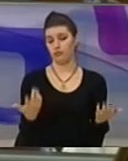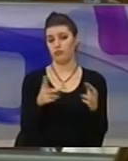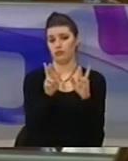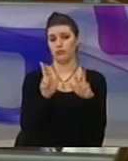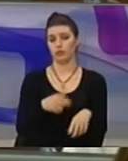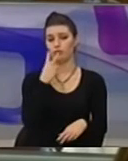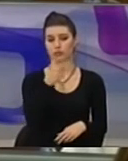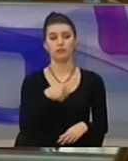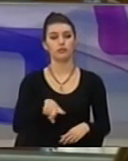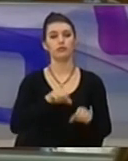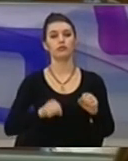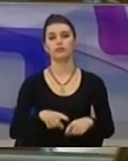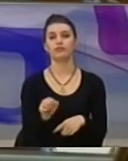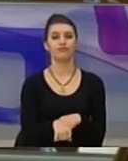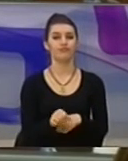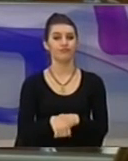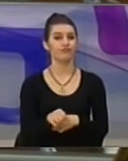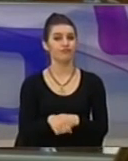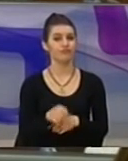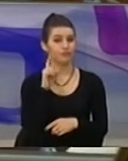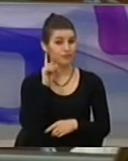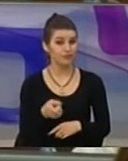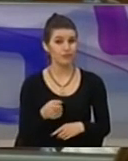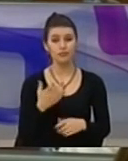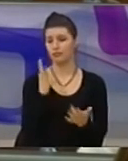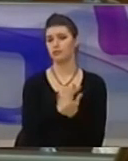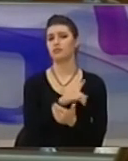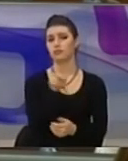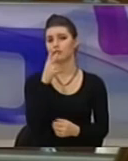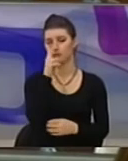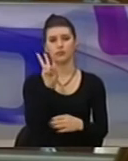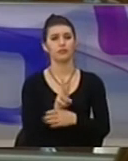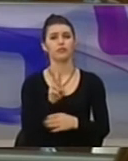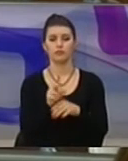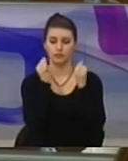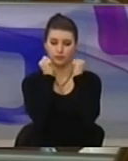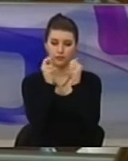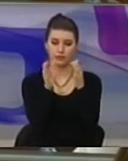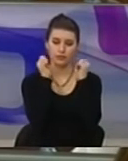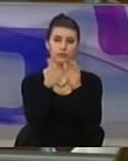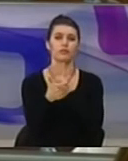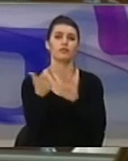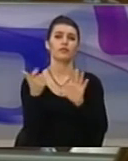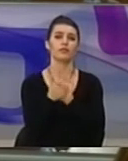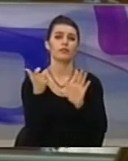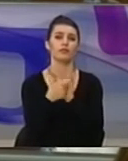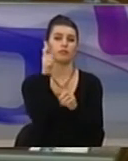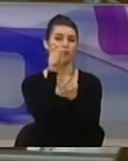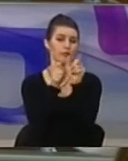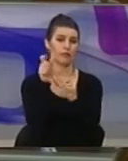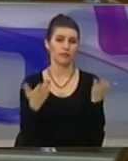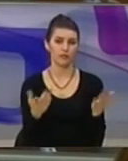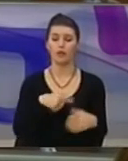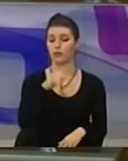kjo qeveri heshtë. Jeni dëshmitarë të vrasive të përdeqme dhe askush nga policia, apo dhe nga